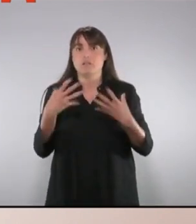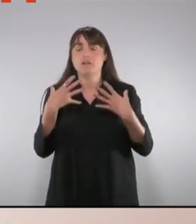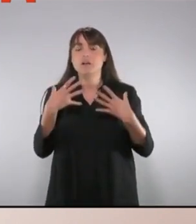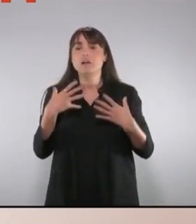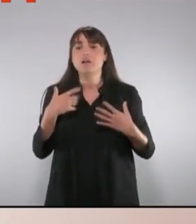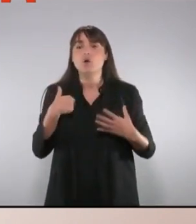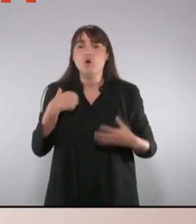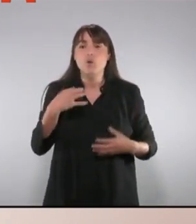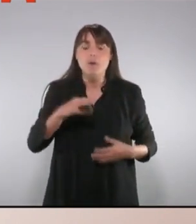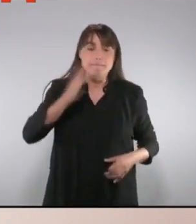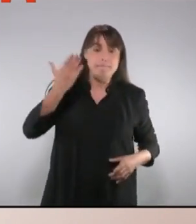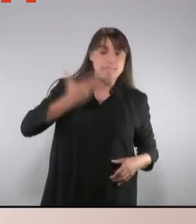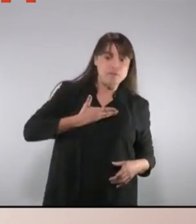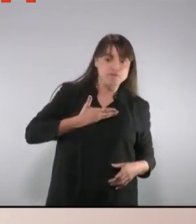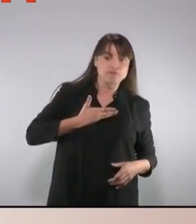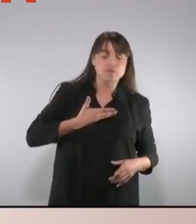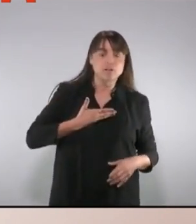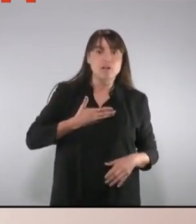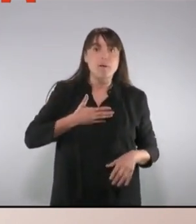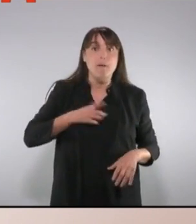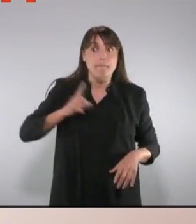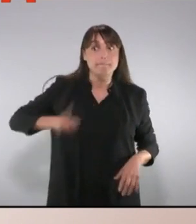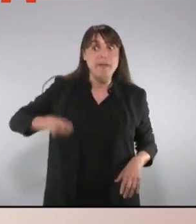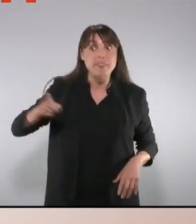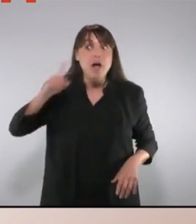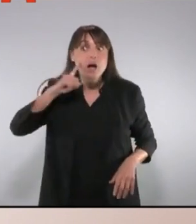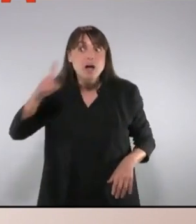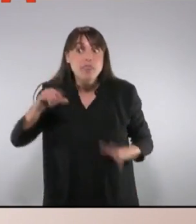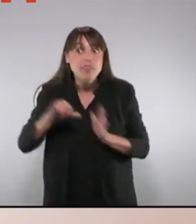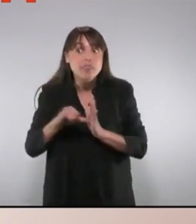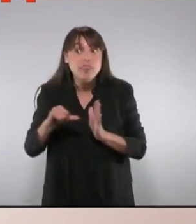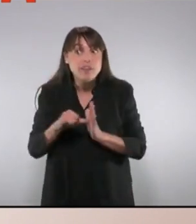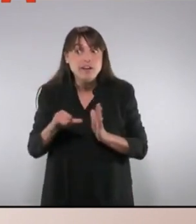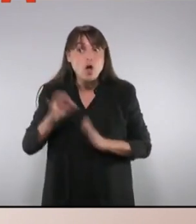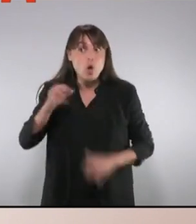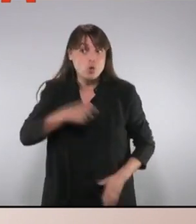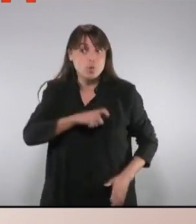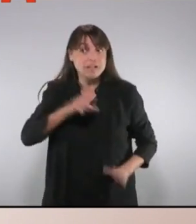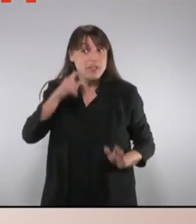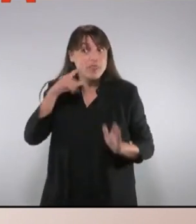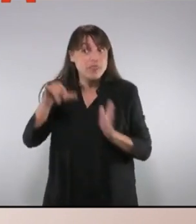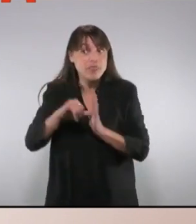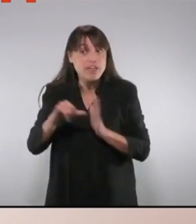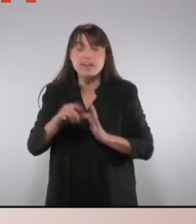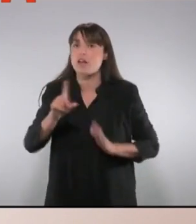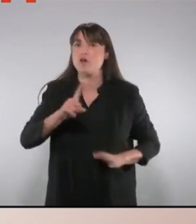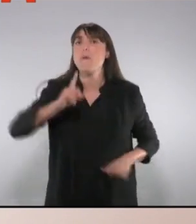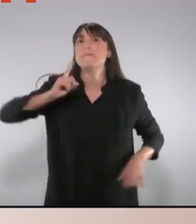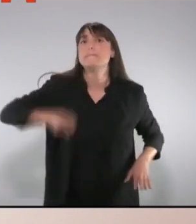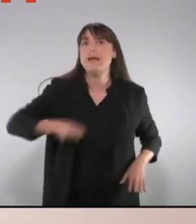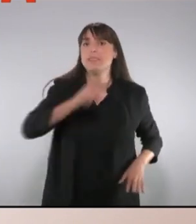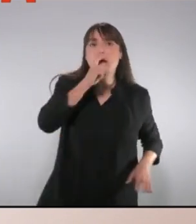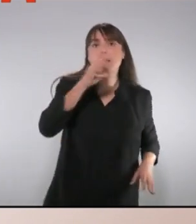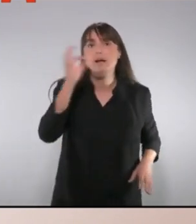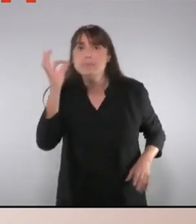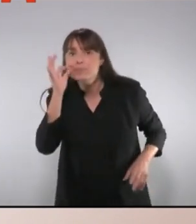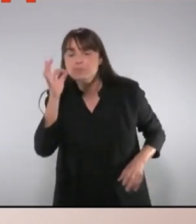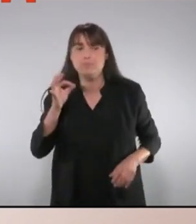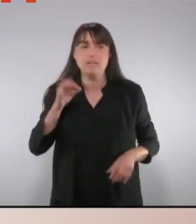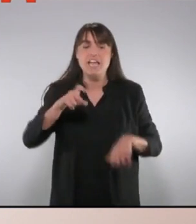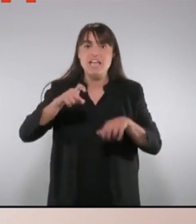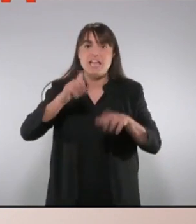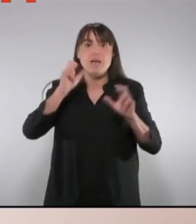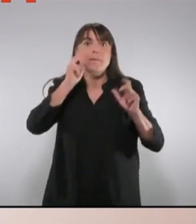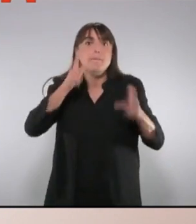presència policial o de la proximitat d'una comissaria, sinó d'altres dades que tenen més a veure amb gènere, lloc de residència, edat o classe